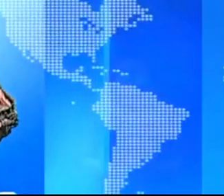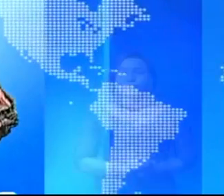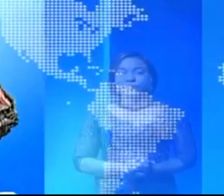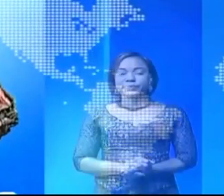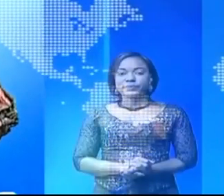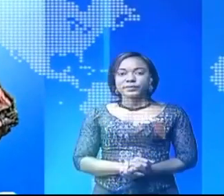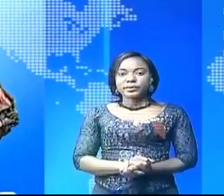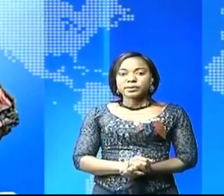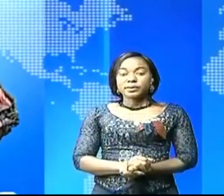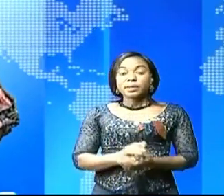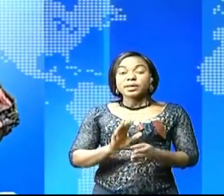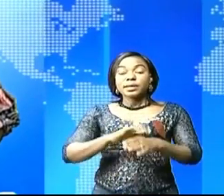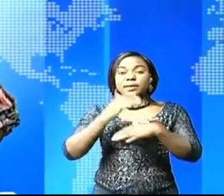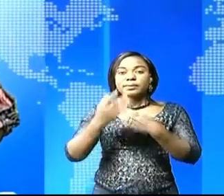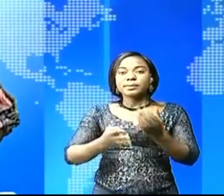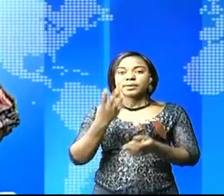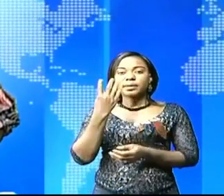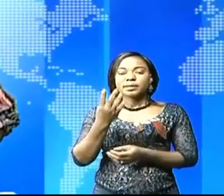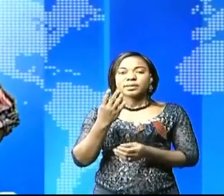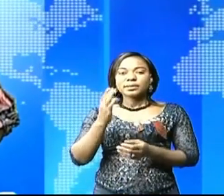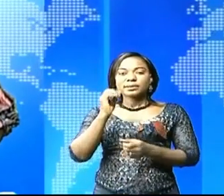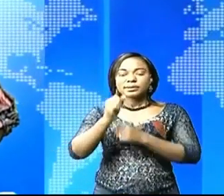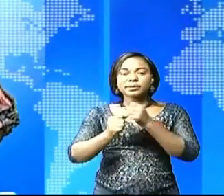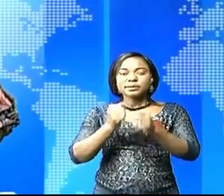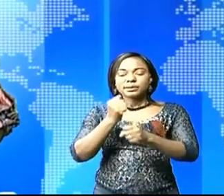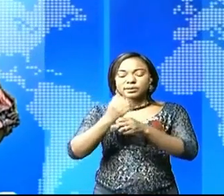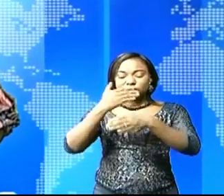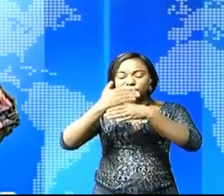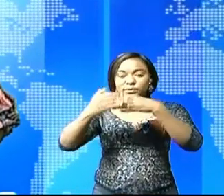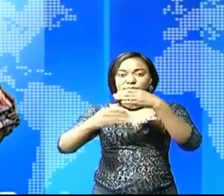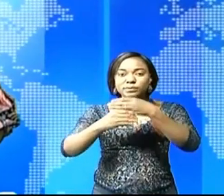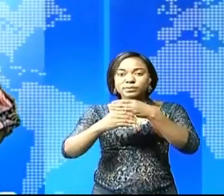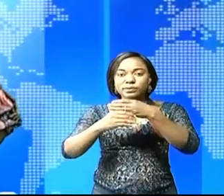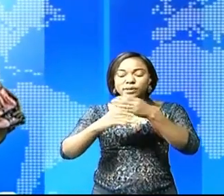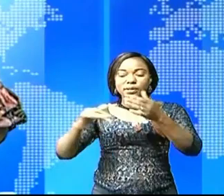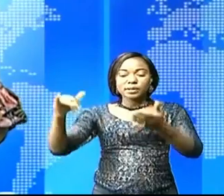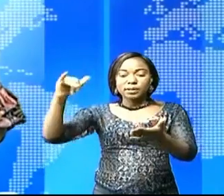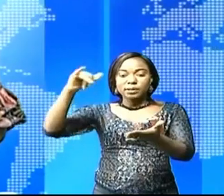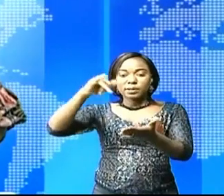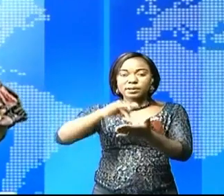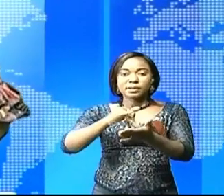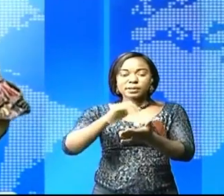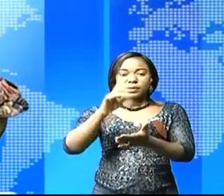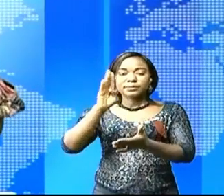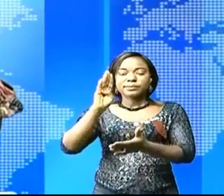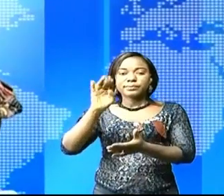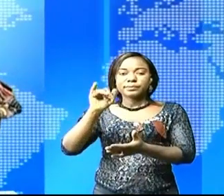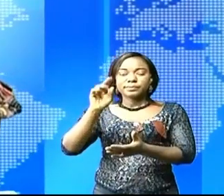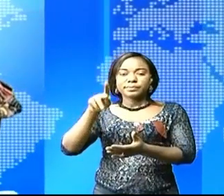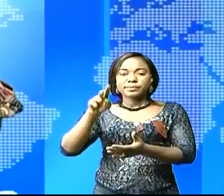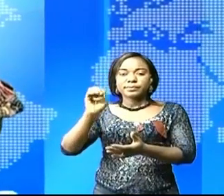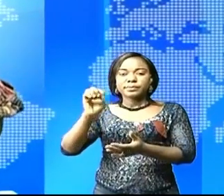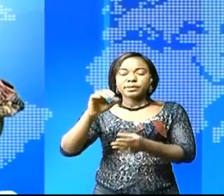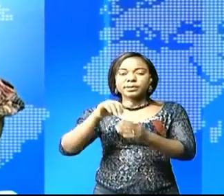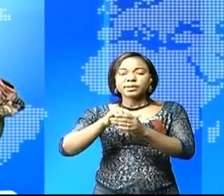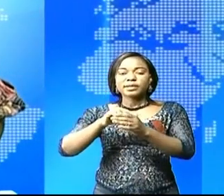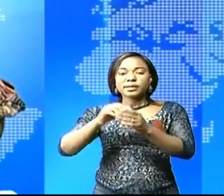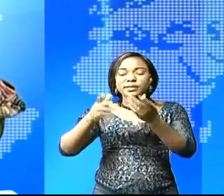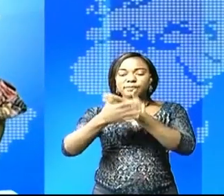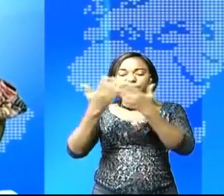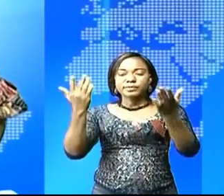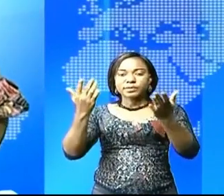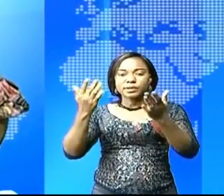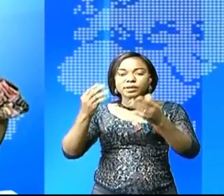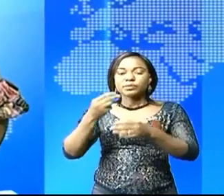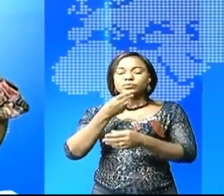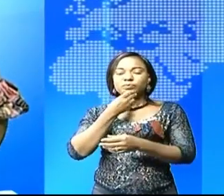Après 45 ans de sa construction, l'aéroport de Bipemba dans la ville de Mbujimai, au Kassaï oriental,